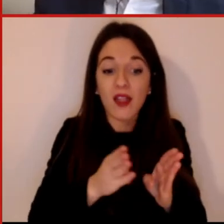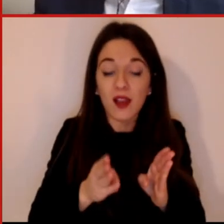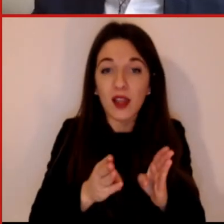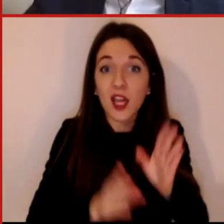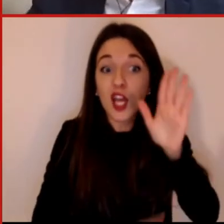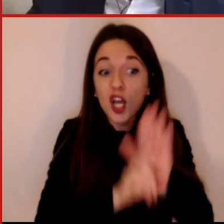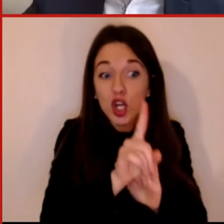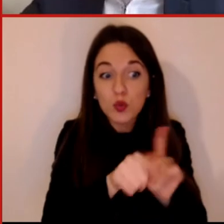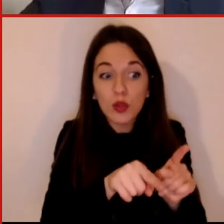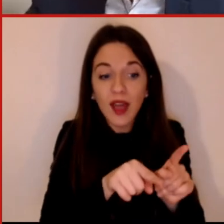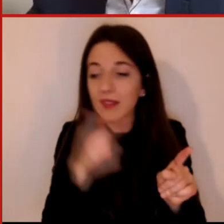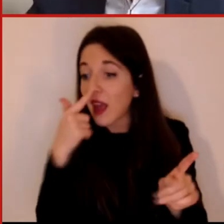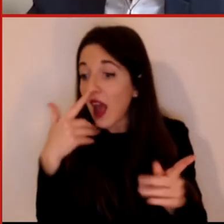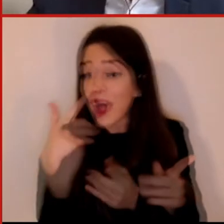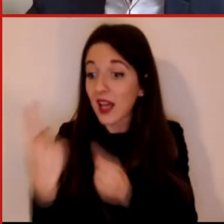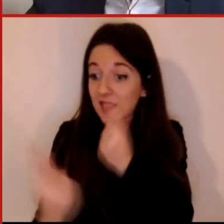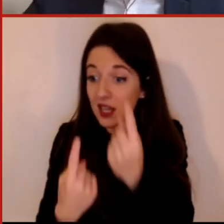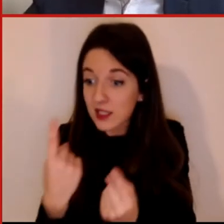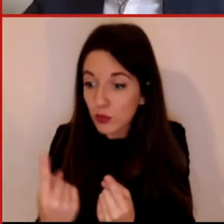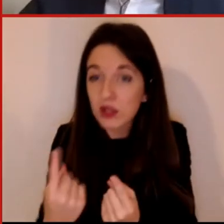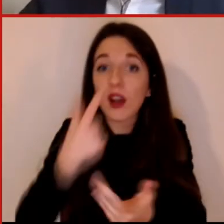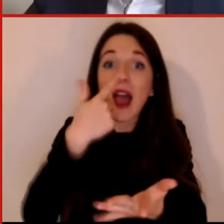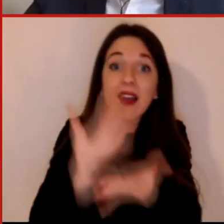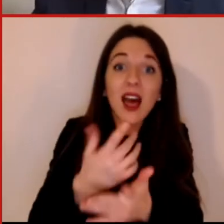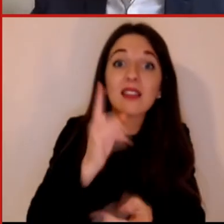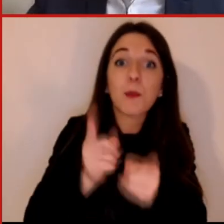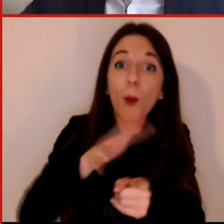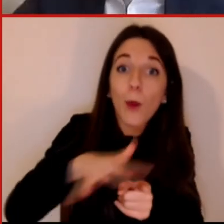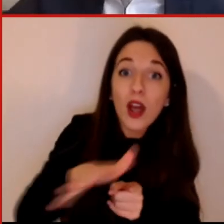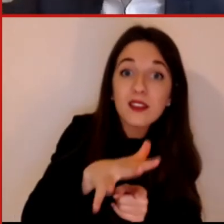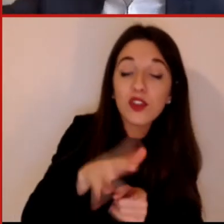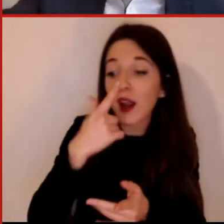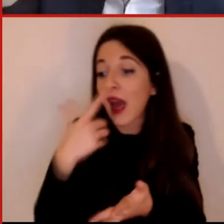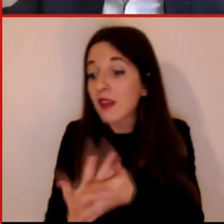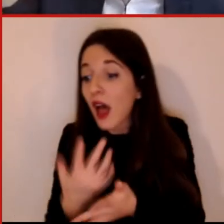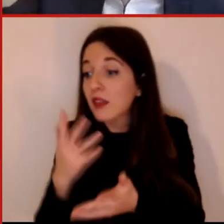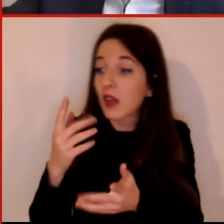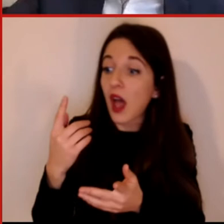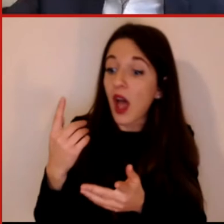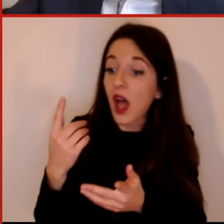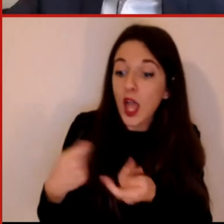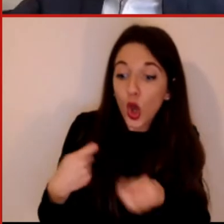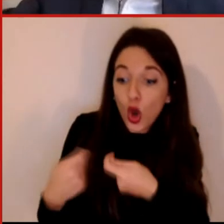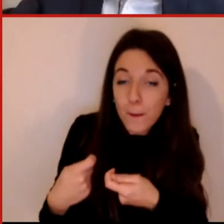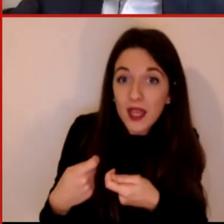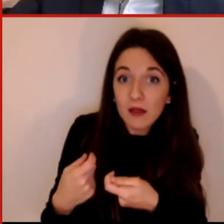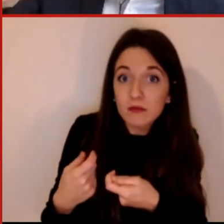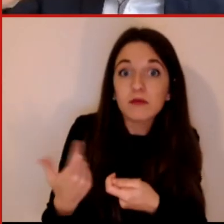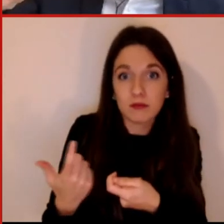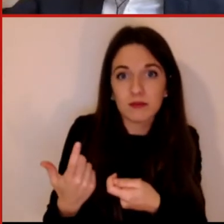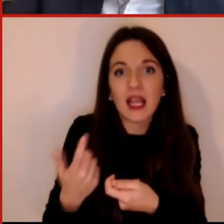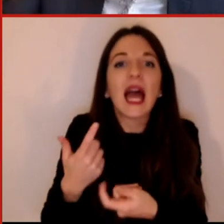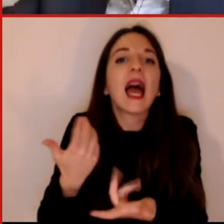si esercita un ragionamento, ma i dati e i modelli non ci danno appunto soprattutto nel campo sociale un